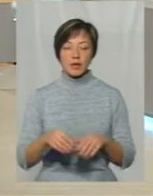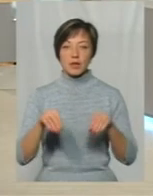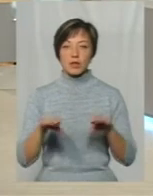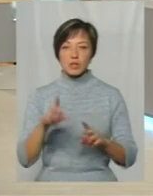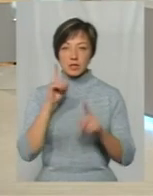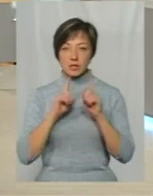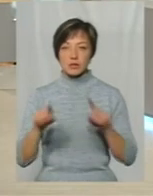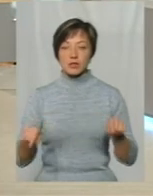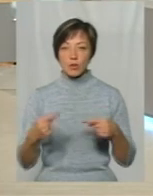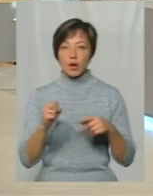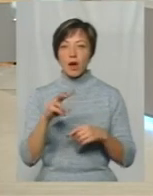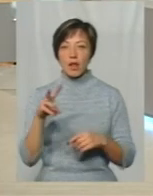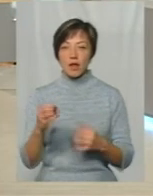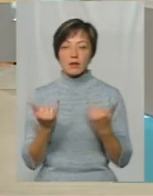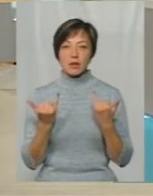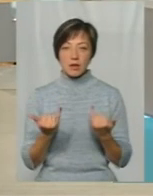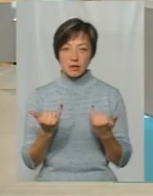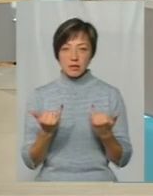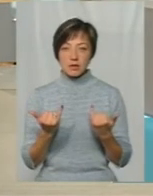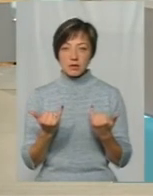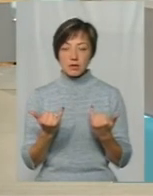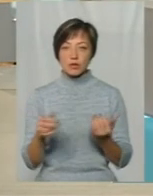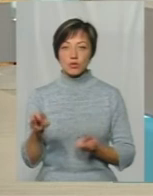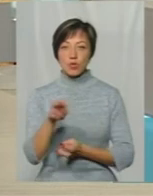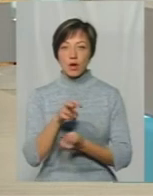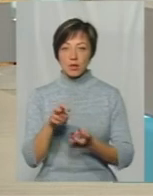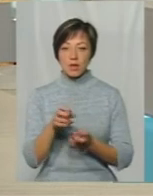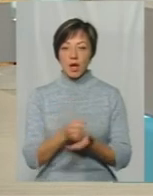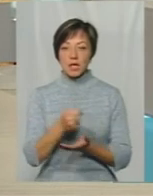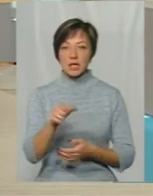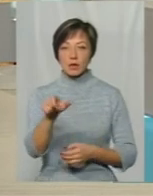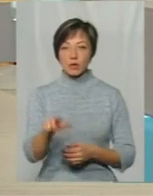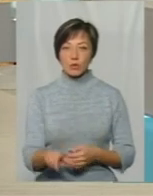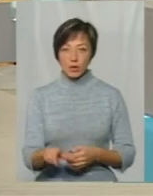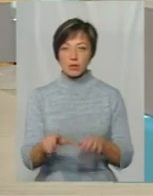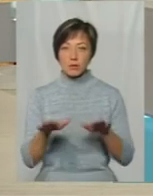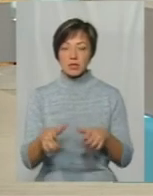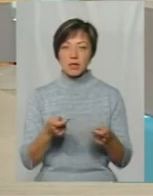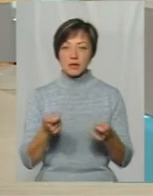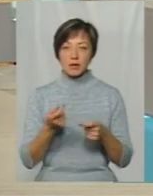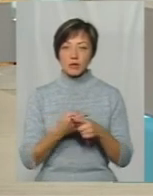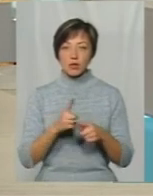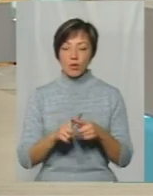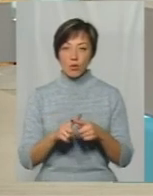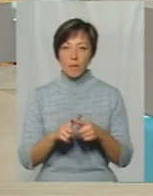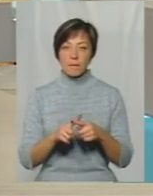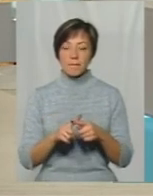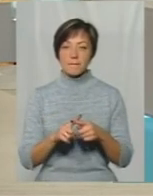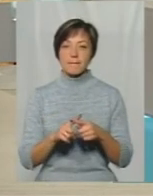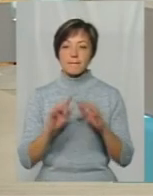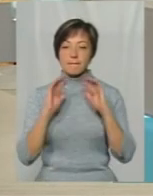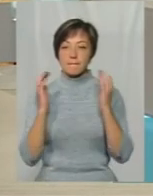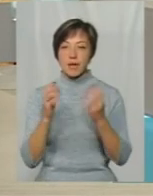сесії воно створено, але наразі шукається кандидатура на місце керівника цього притулку Тому що